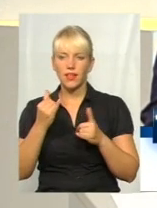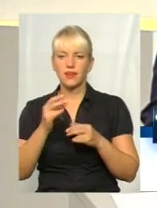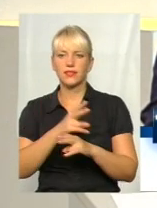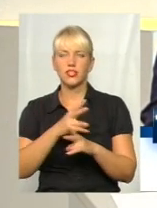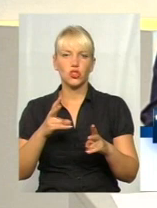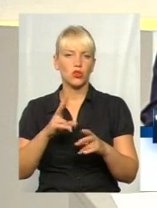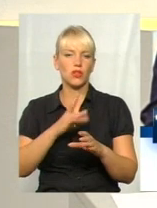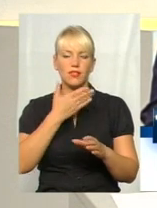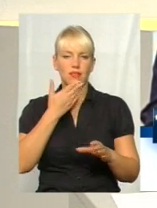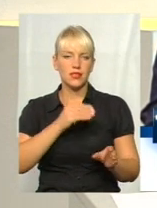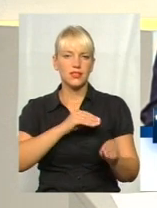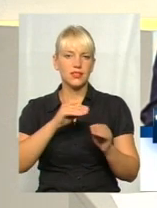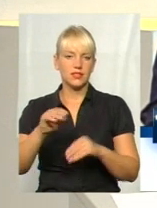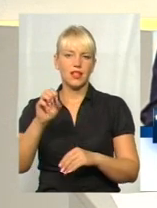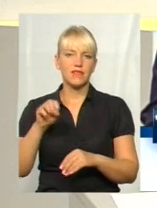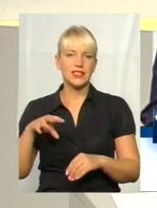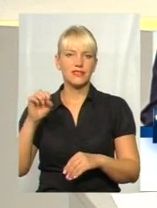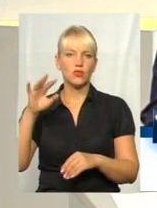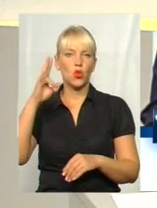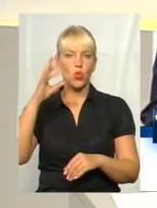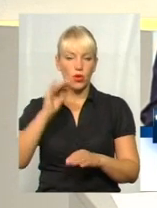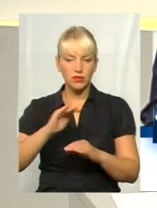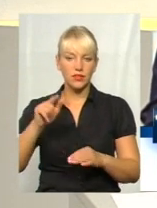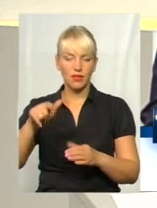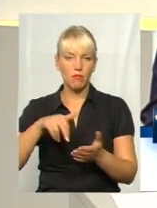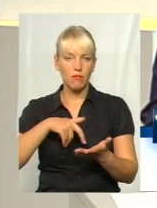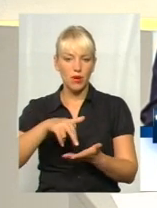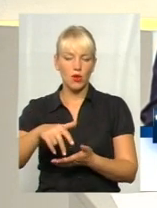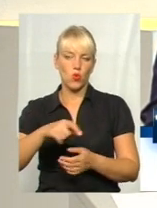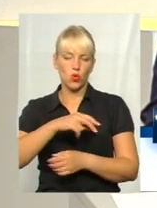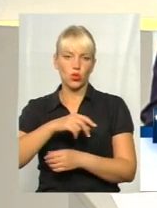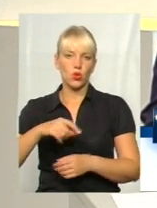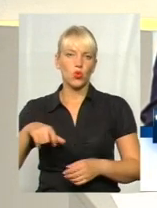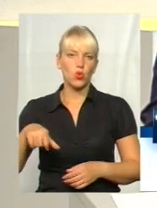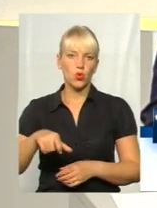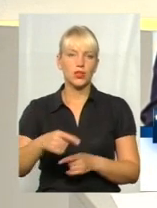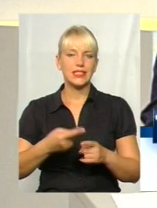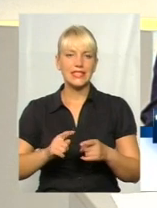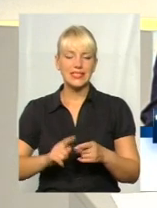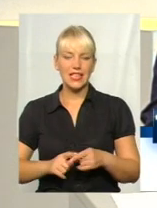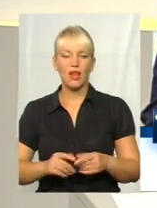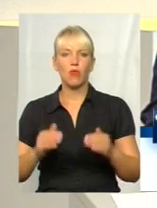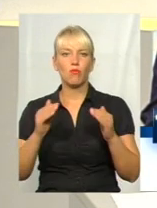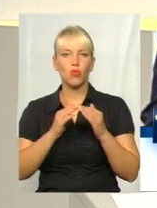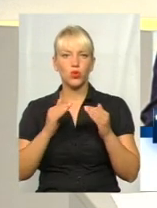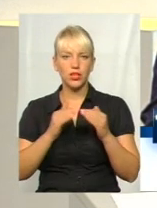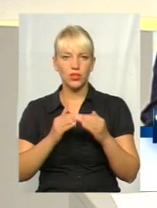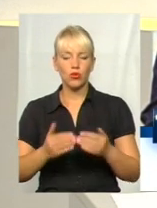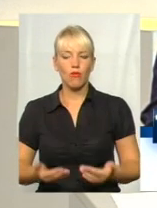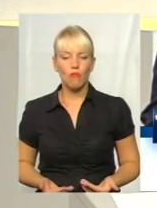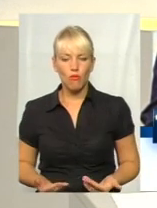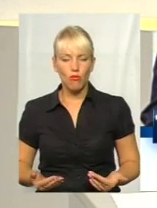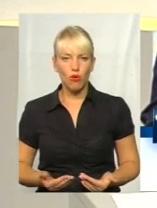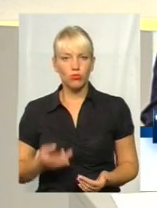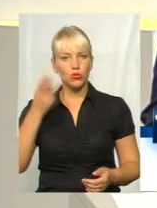як не ставить, як діти переходять там дорогу. Це будинок побуту Хмельничанка, на Раджичній. Там досить